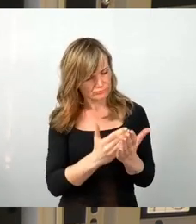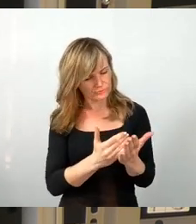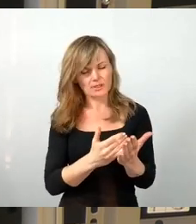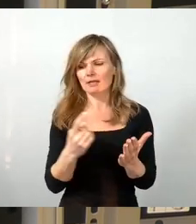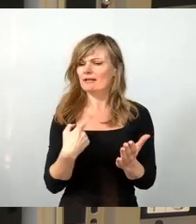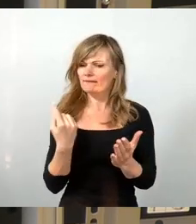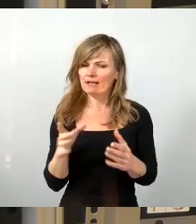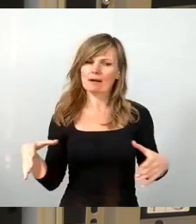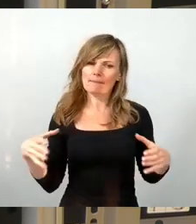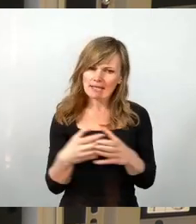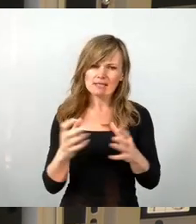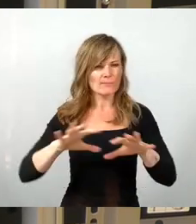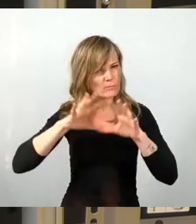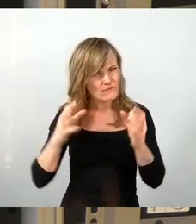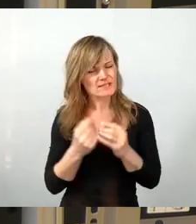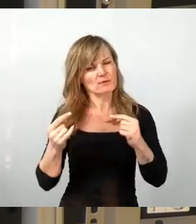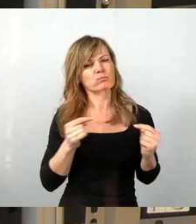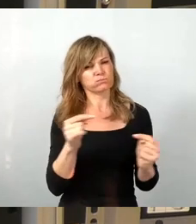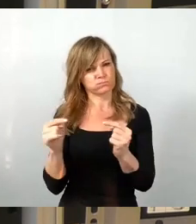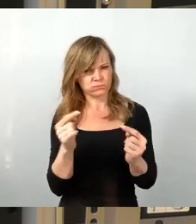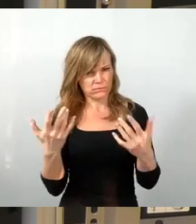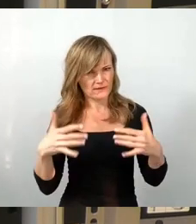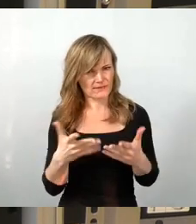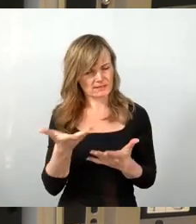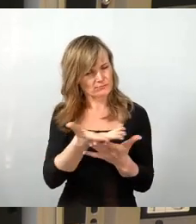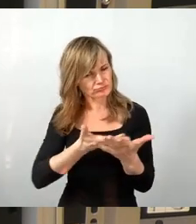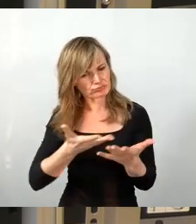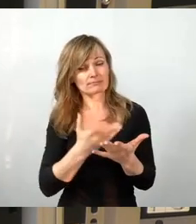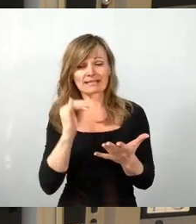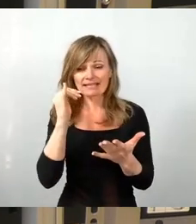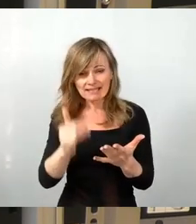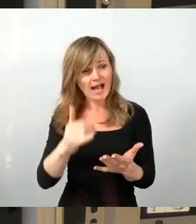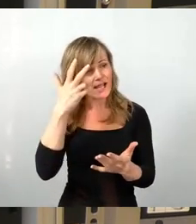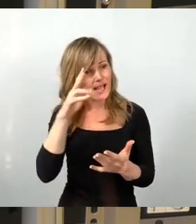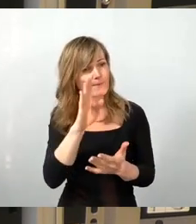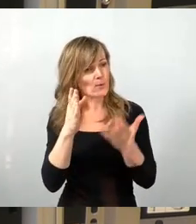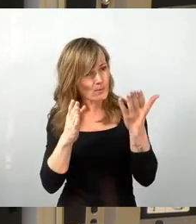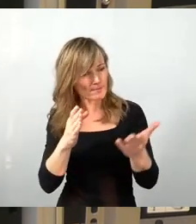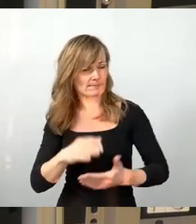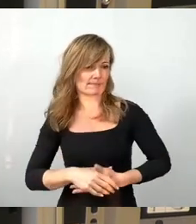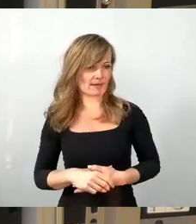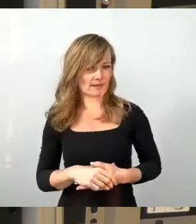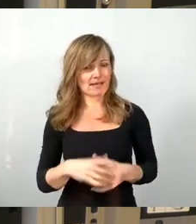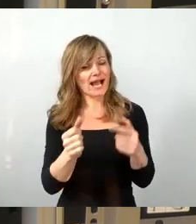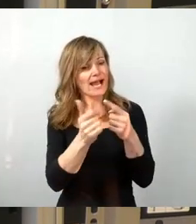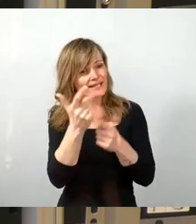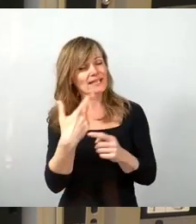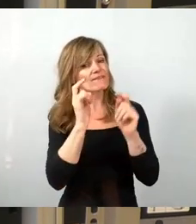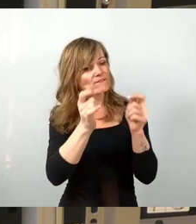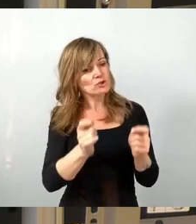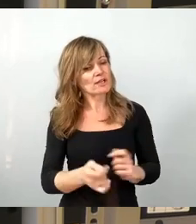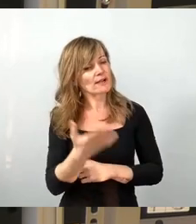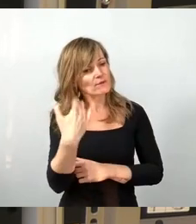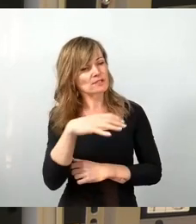diskutiert. Und ja, Herr Böhm, es sind einige Vorschläge der CDU dort mit,